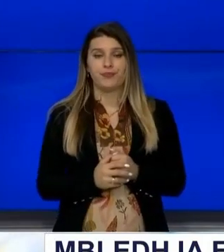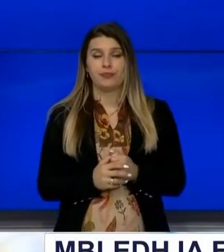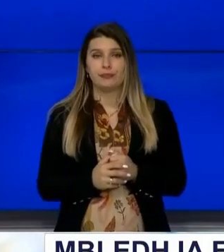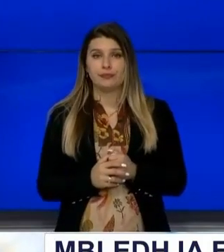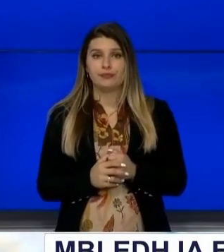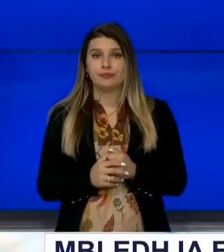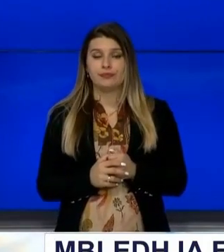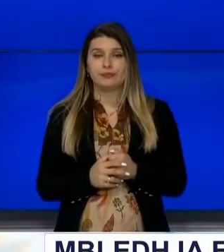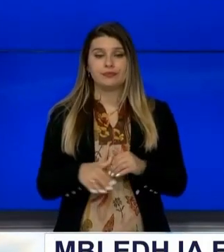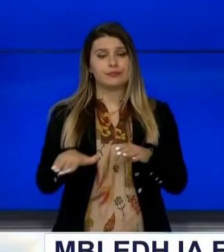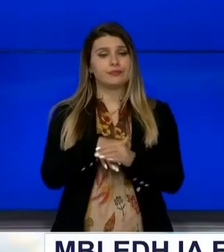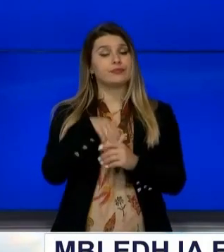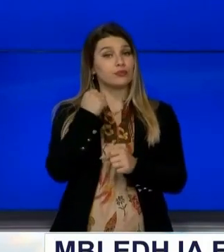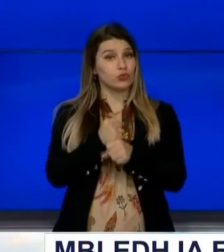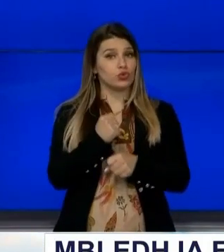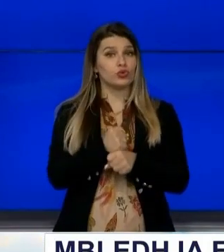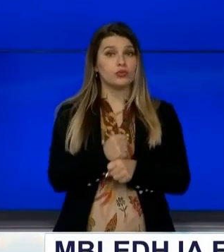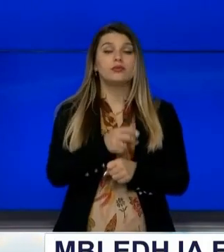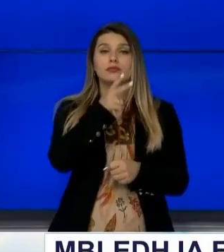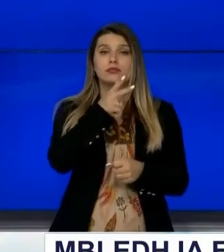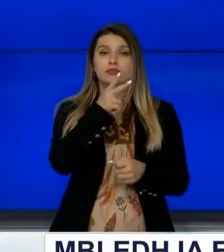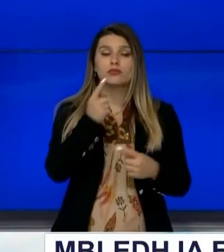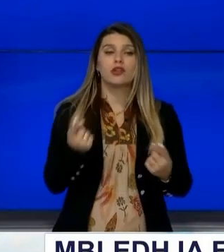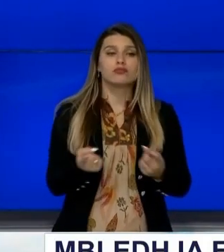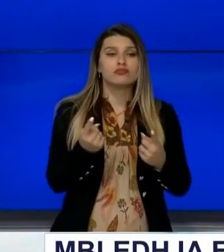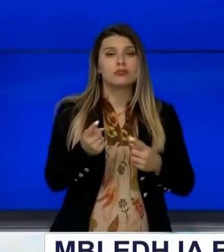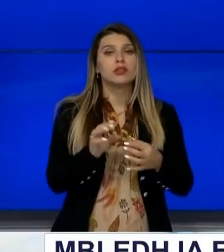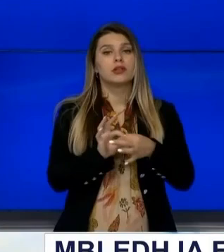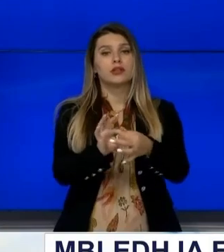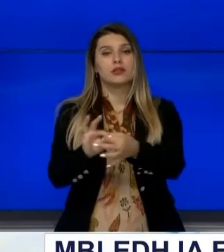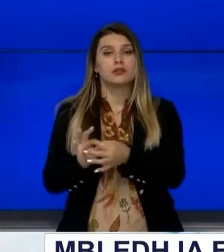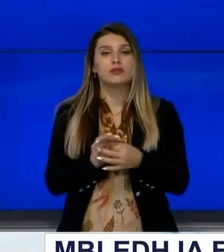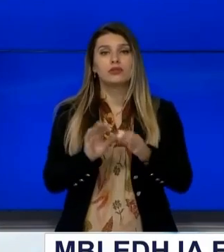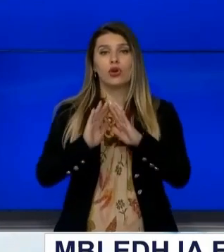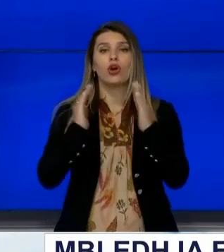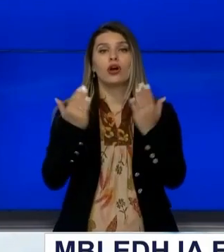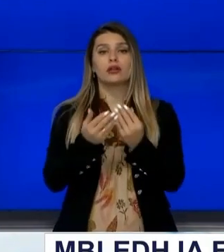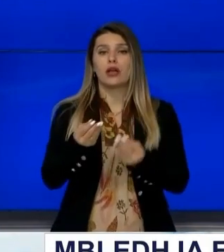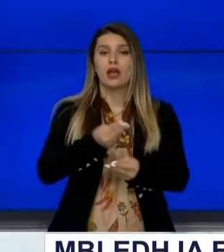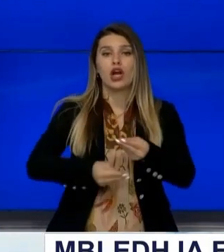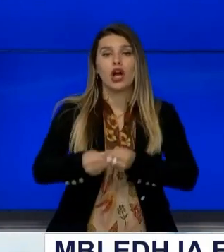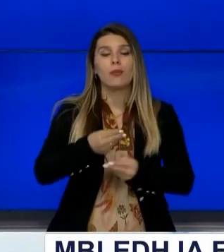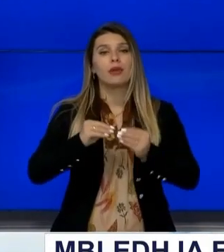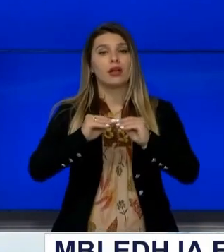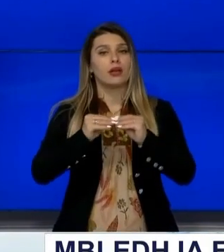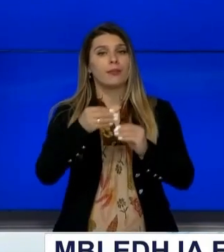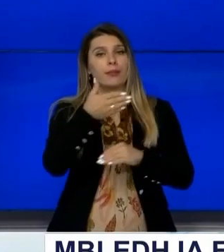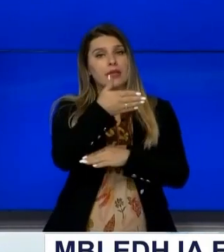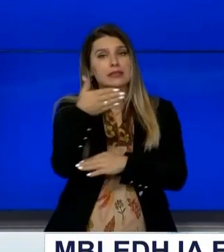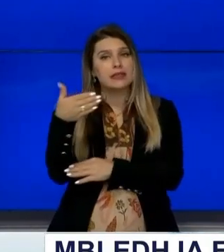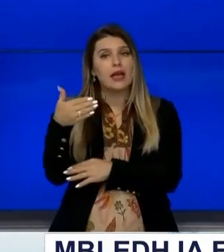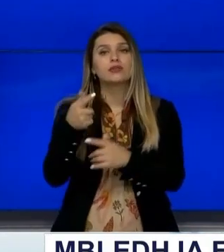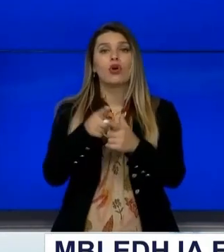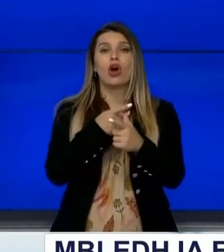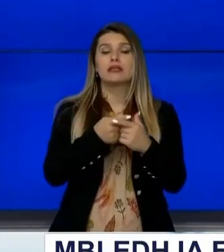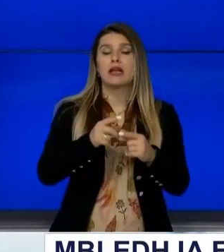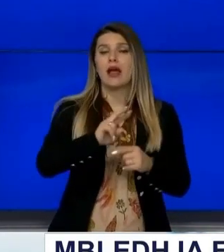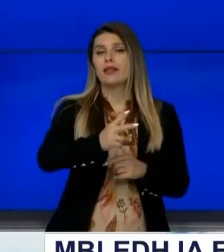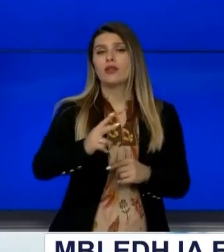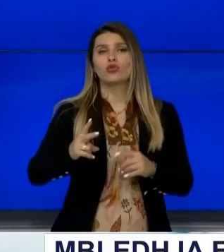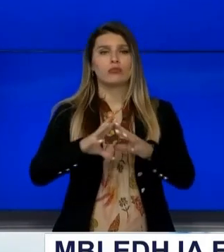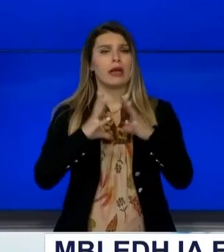në punësim, duke nëzitur bashkëpunimin mes odave ekonomike, mes bizneset Ndërko e promovu drejt për drejt